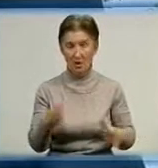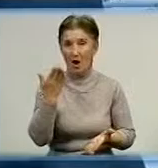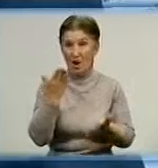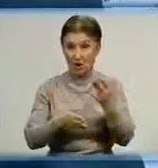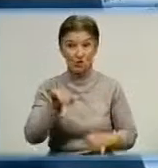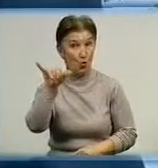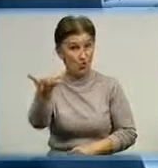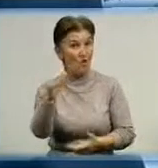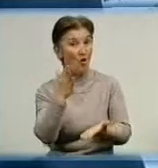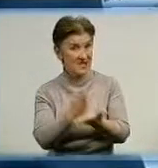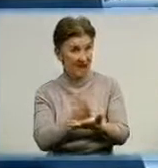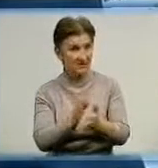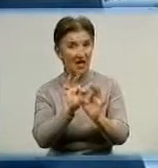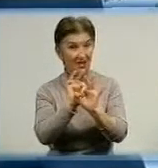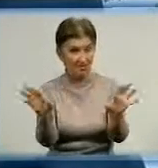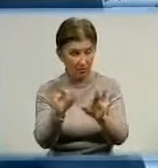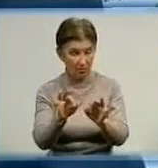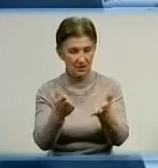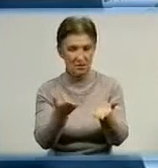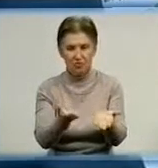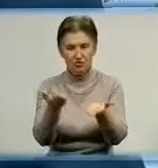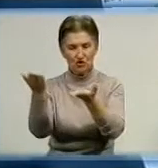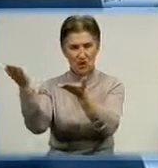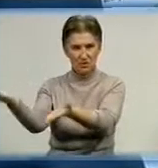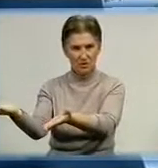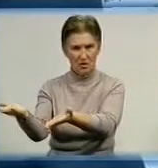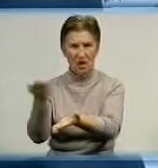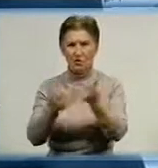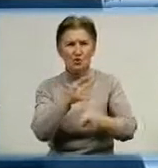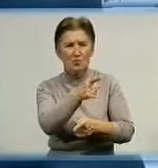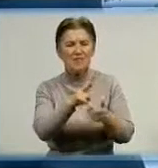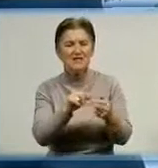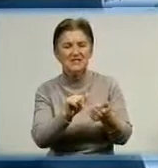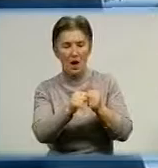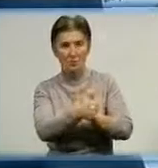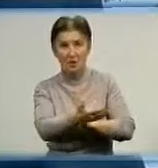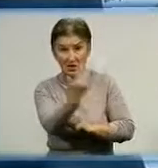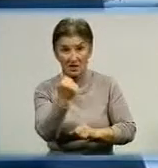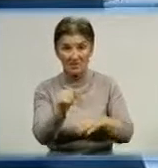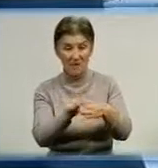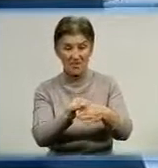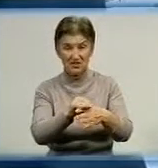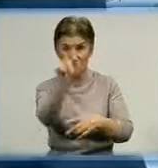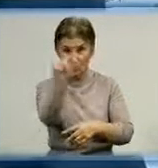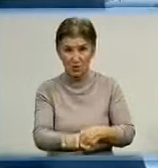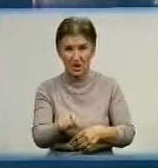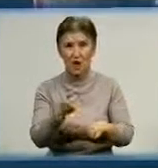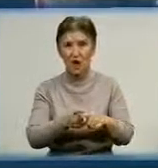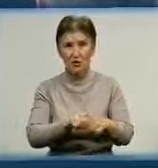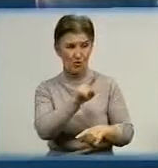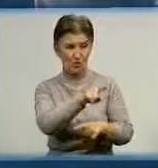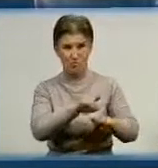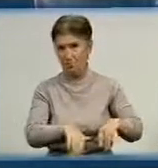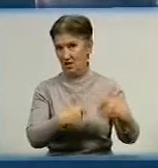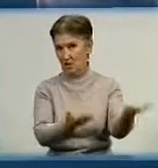нього є така інформація, будь ласка, що йому пропонували якусь посаду, хай назве прізвище тих людей, які пропонували